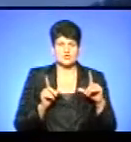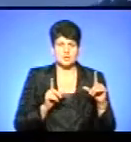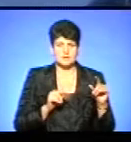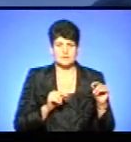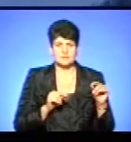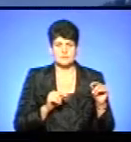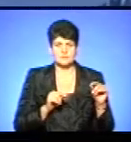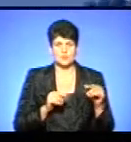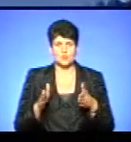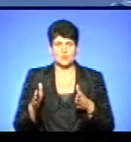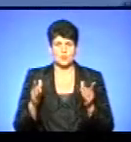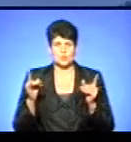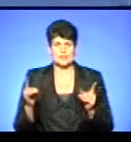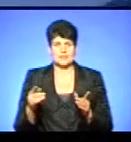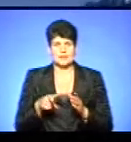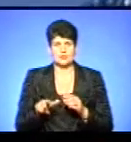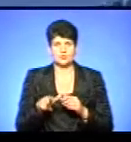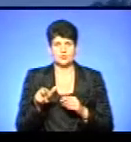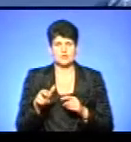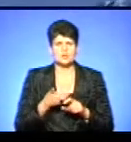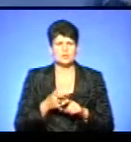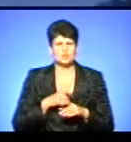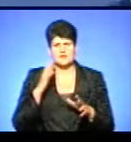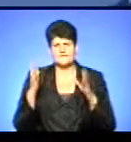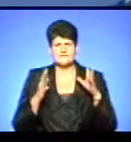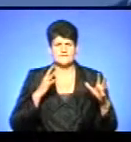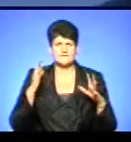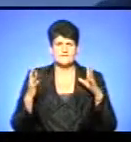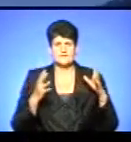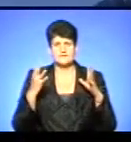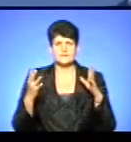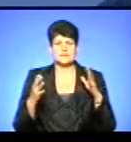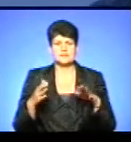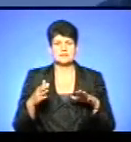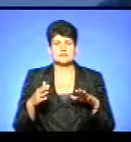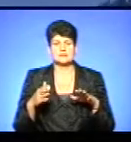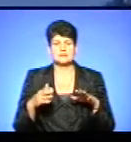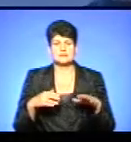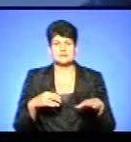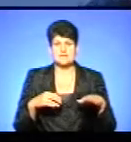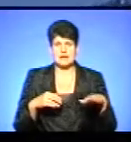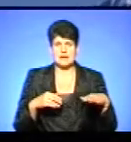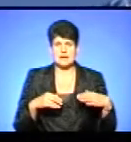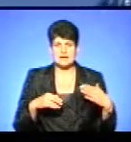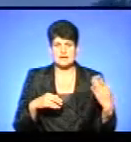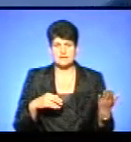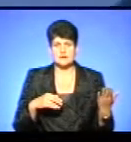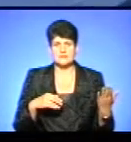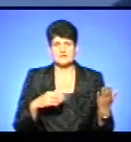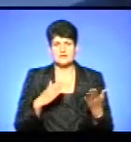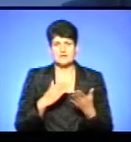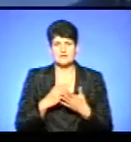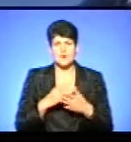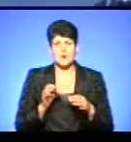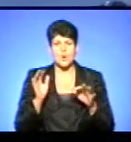таку ділянку дороги, дуже вітряно. Зліво від нас, не знаю, може, кілометрів 5-10, знаходиться